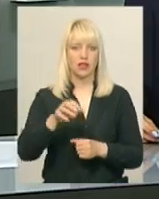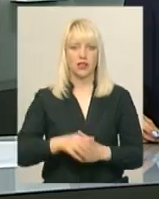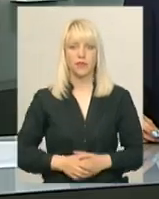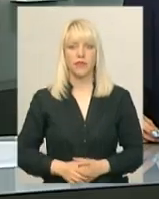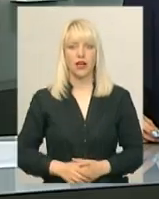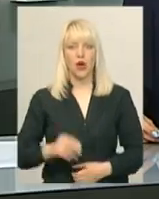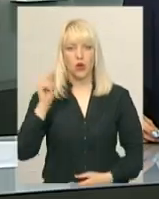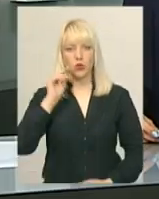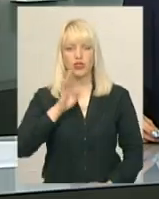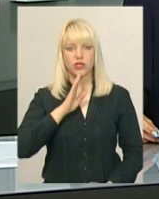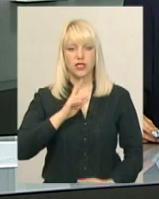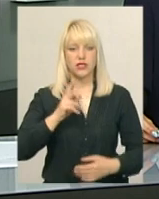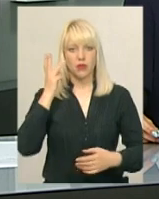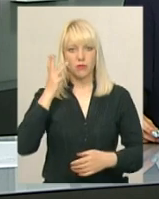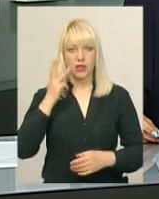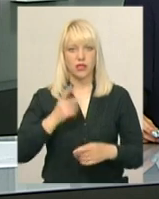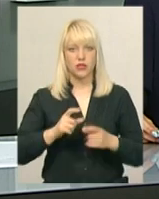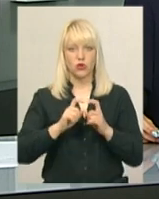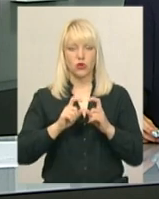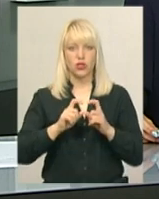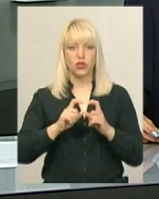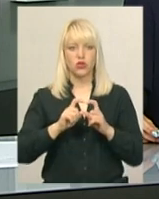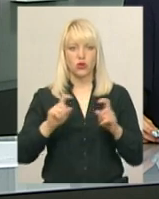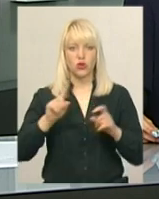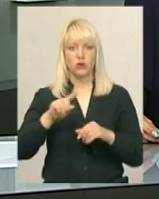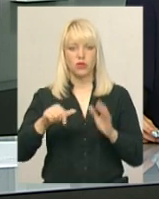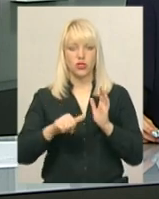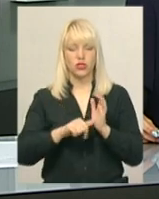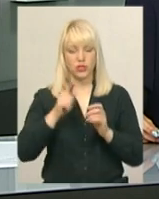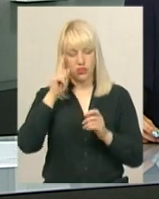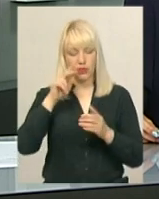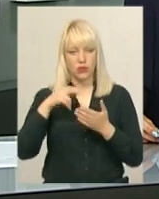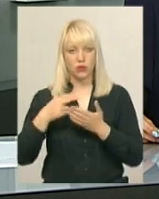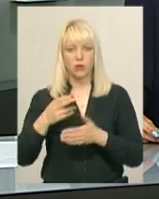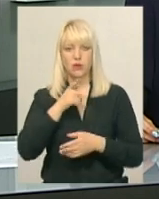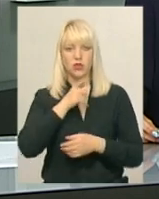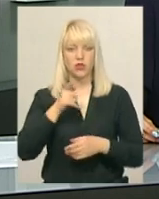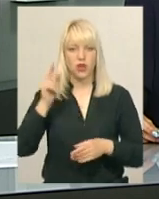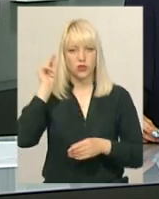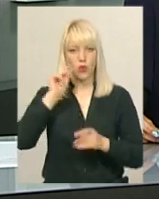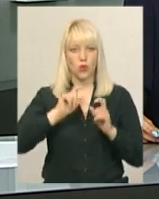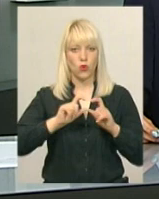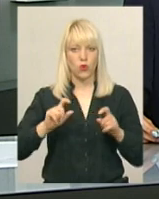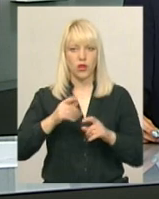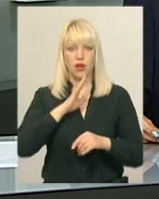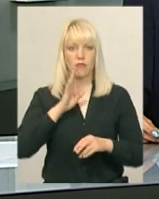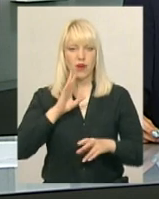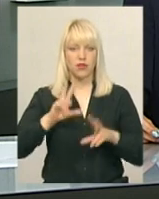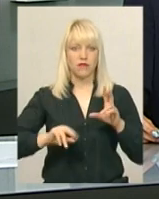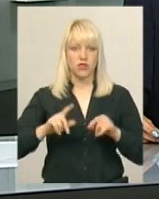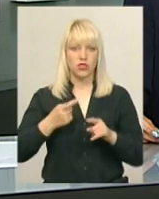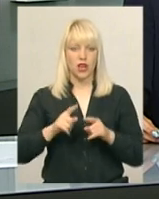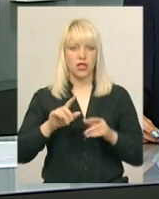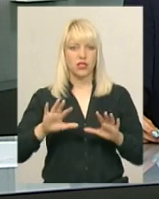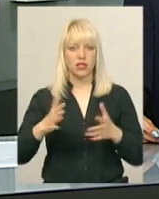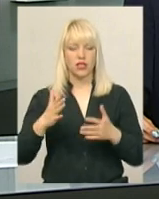Учениця Хмельницького навчально-виховного комплексу номер 6 знепритомніла під час уроку. Мати дівчинки Анжела Онищук вважає, інцидент